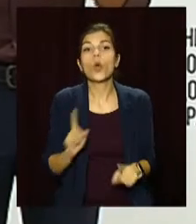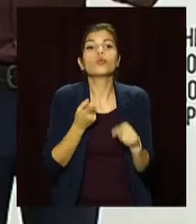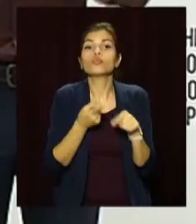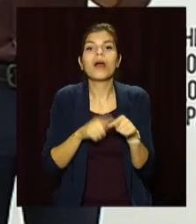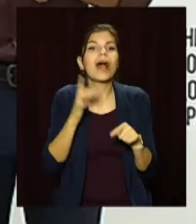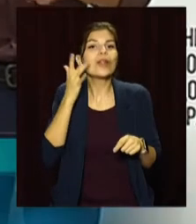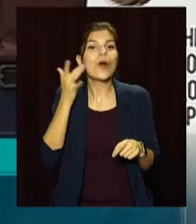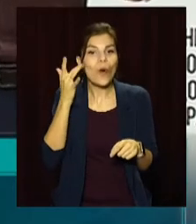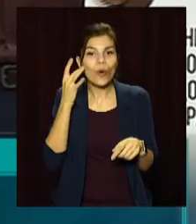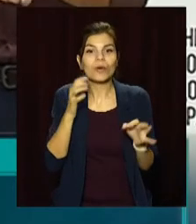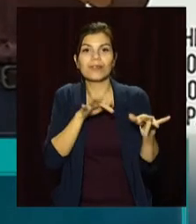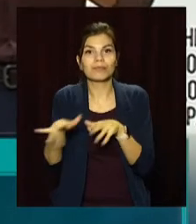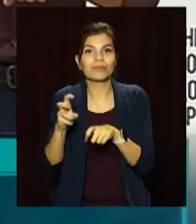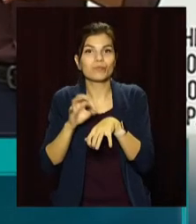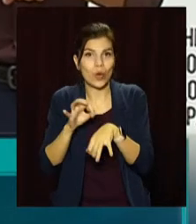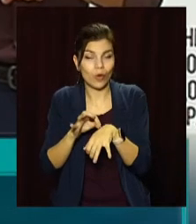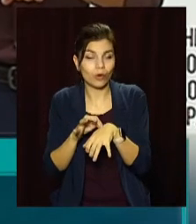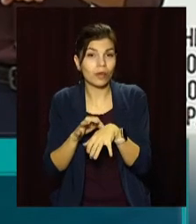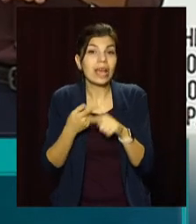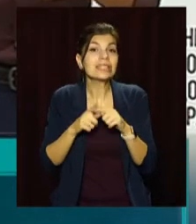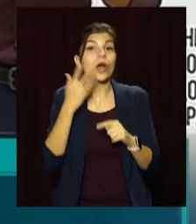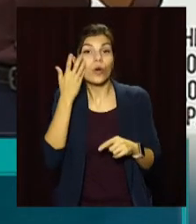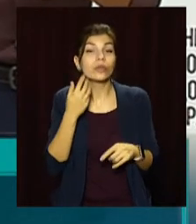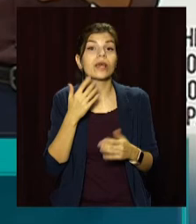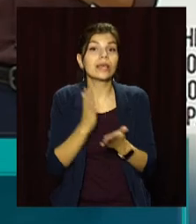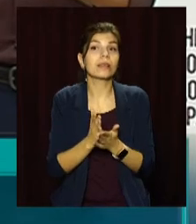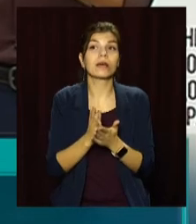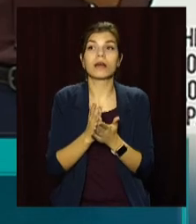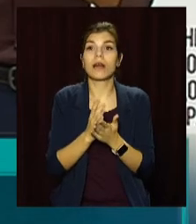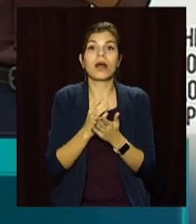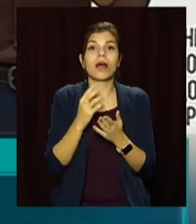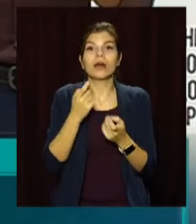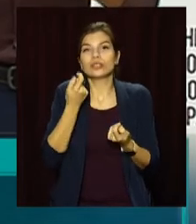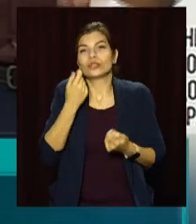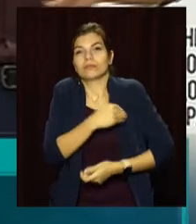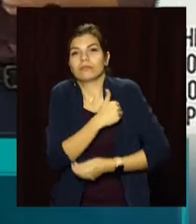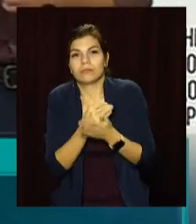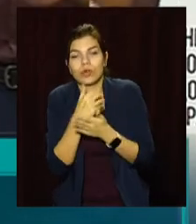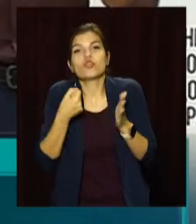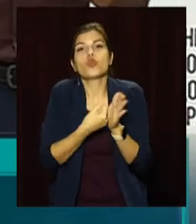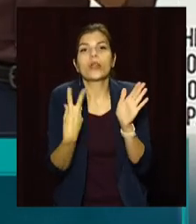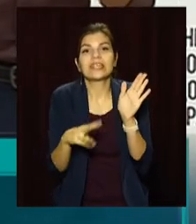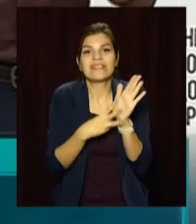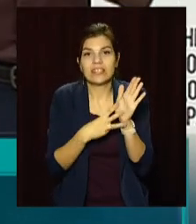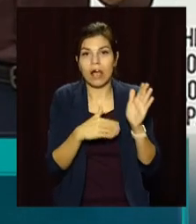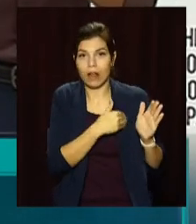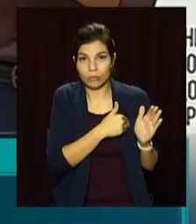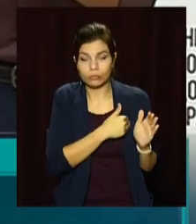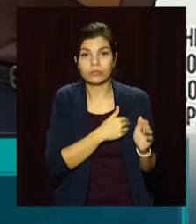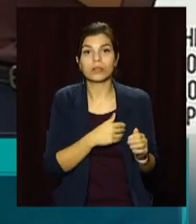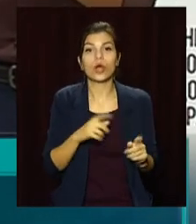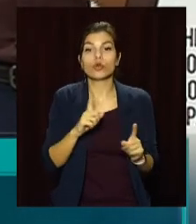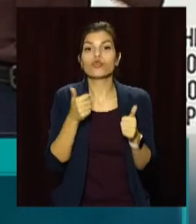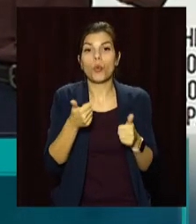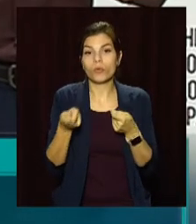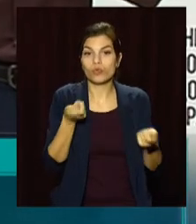легкий перебіг захворювання? Це коли є невисока гарячка до 38 градусів, що добре